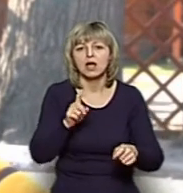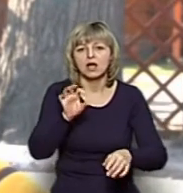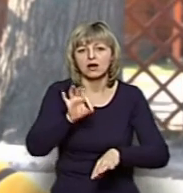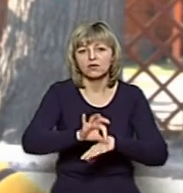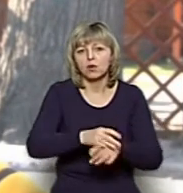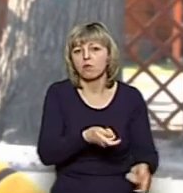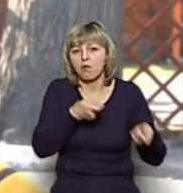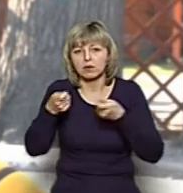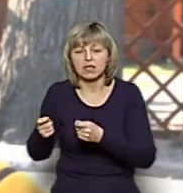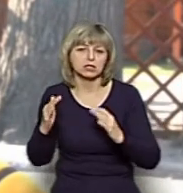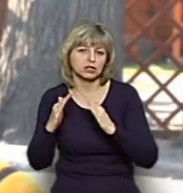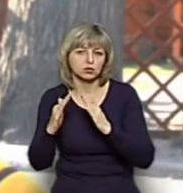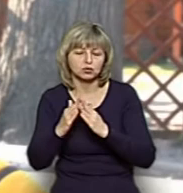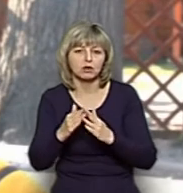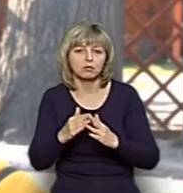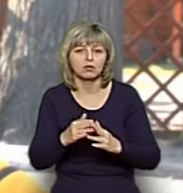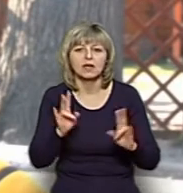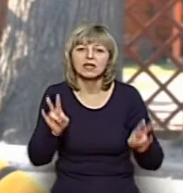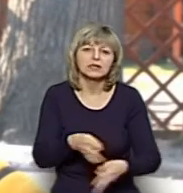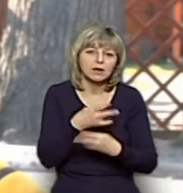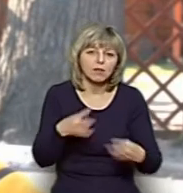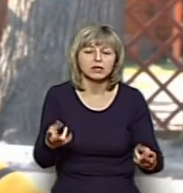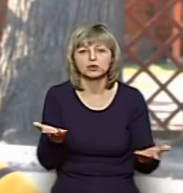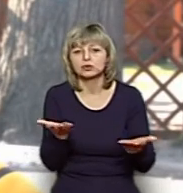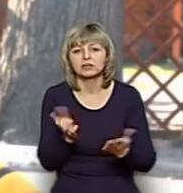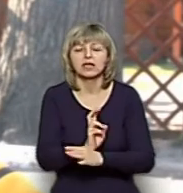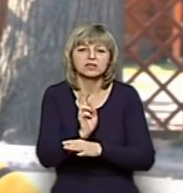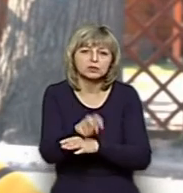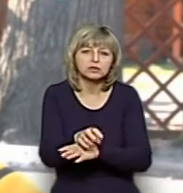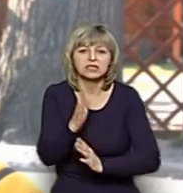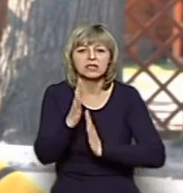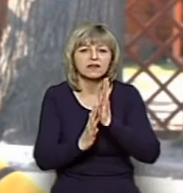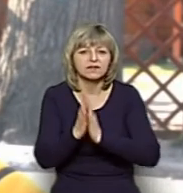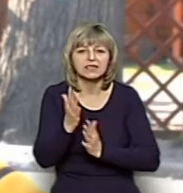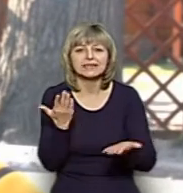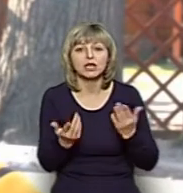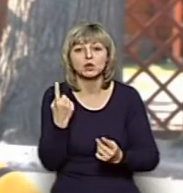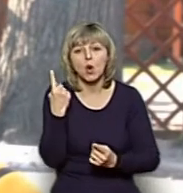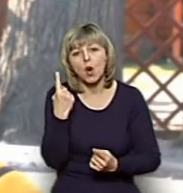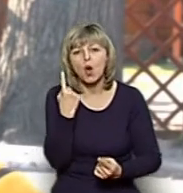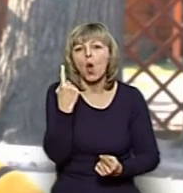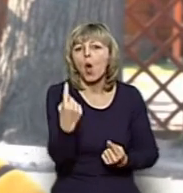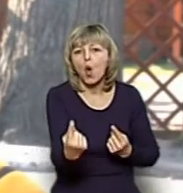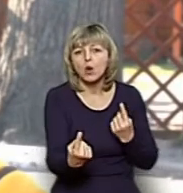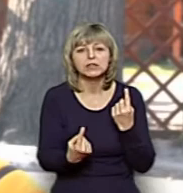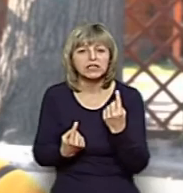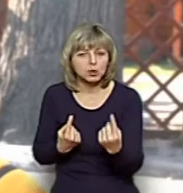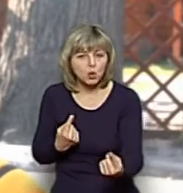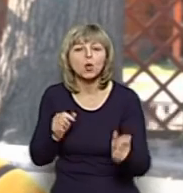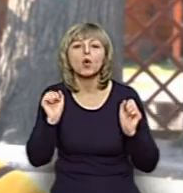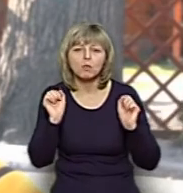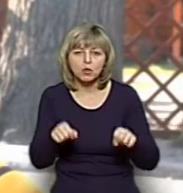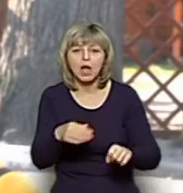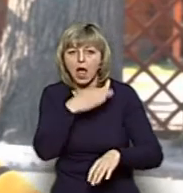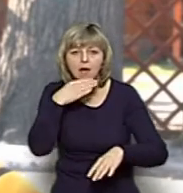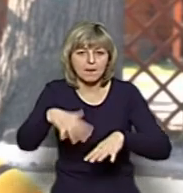себе в домівці. Так що не бажано взагалі десь відвідувати лісові маси. Якщо там поодиноко, то можете десь відвідувати, а як